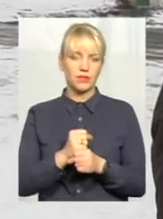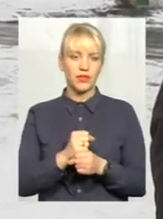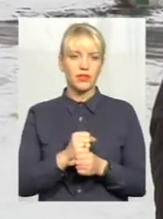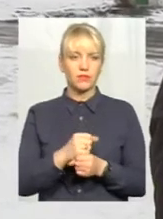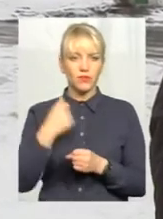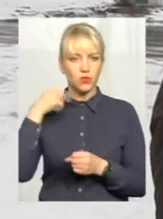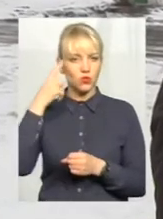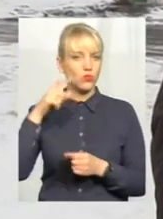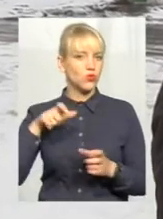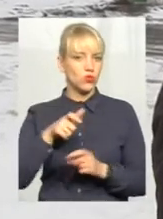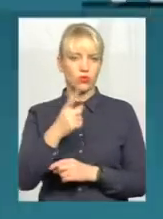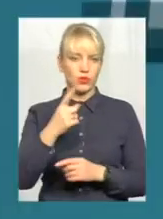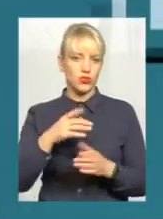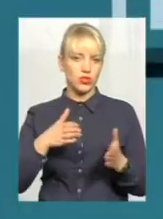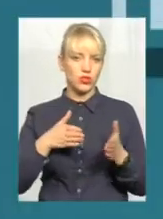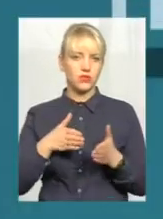Думаю, що дороги – це в першу чергу.